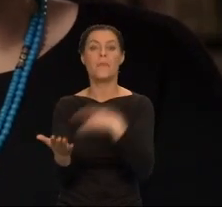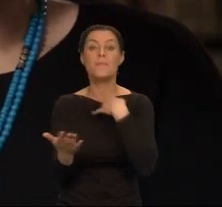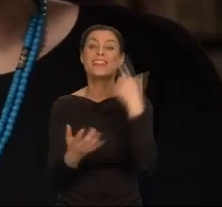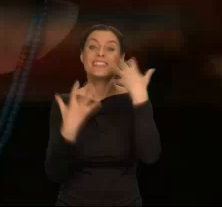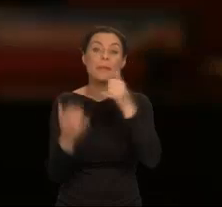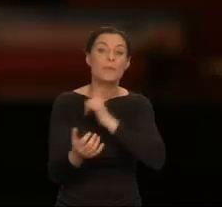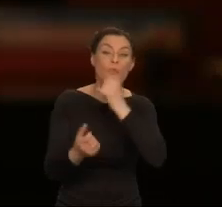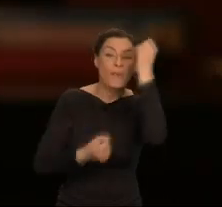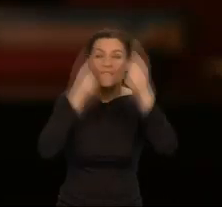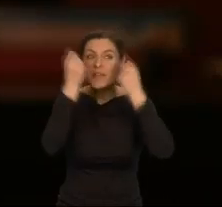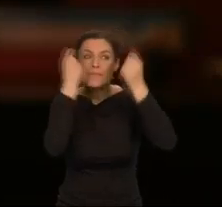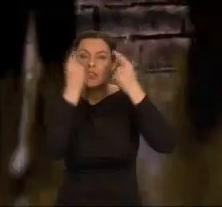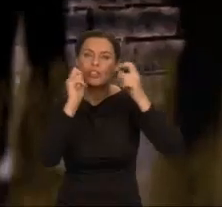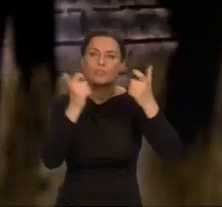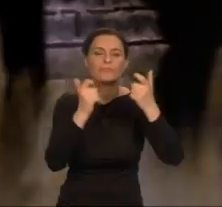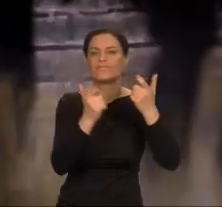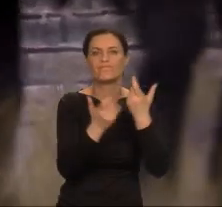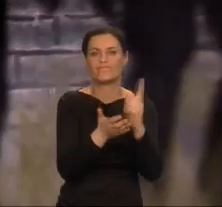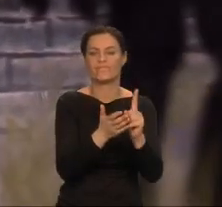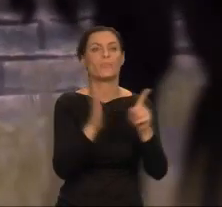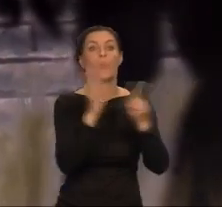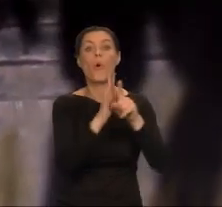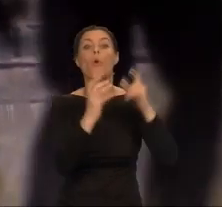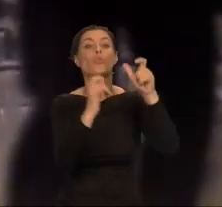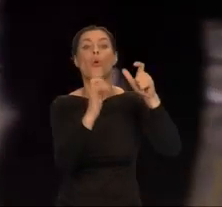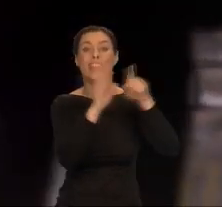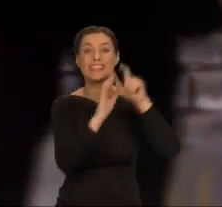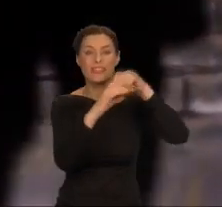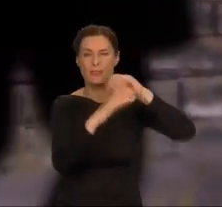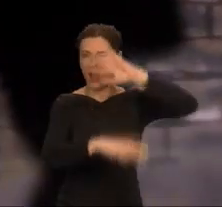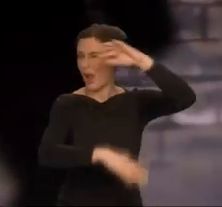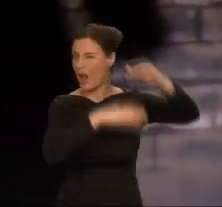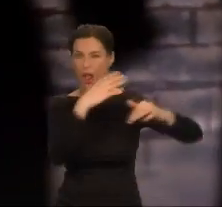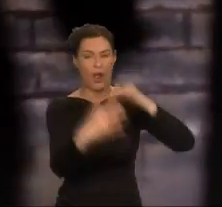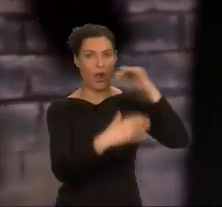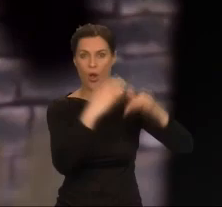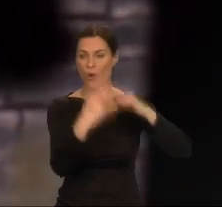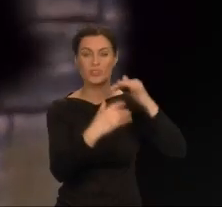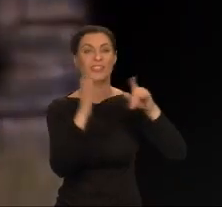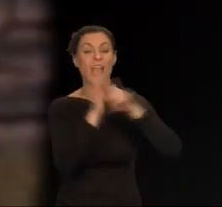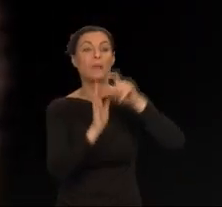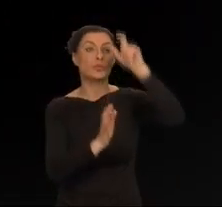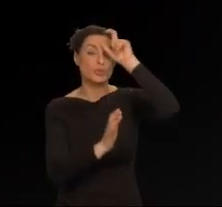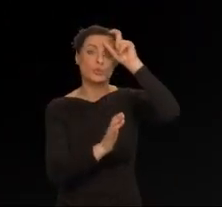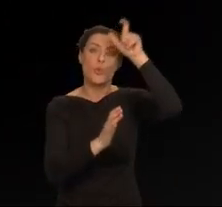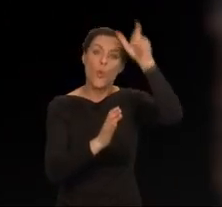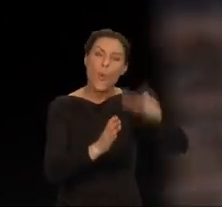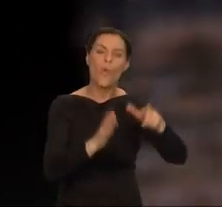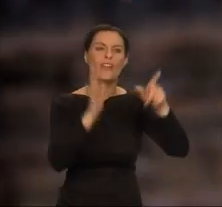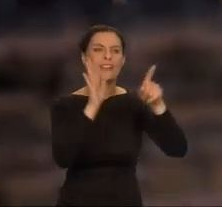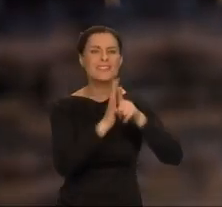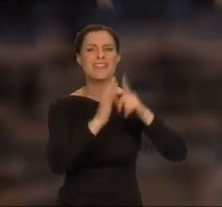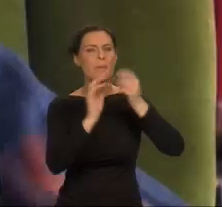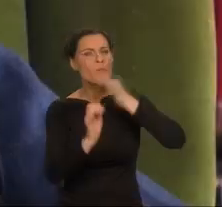wymyślić. To chaotyczna utopia, w której pokrzywione drzewo człowieczeństwa wciąż jest